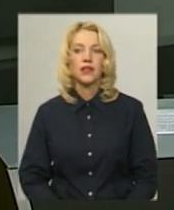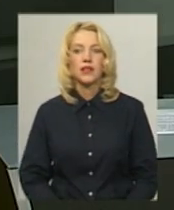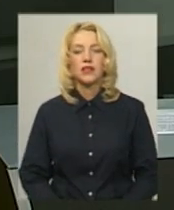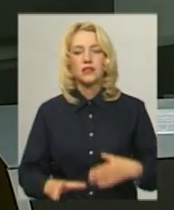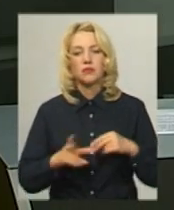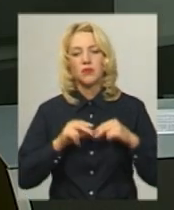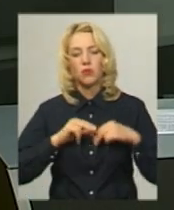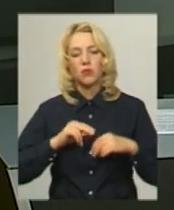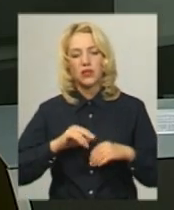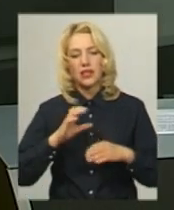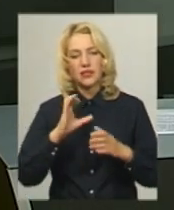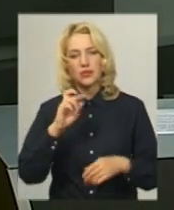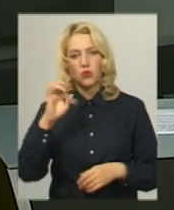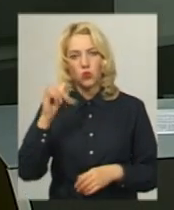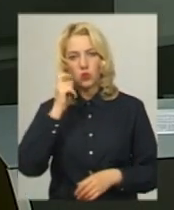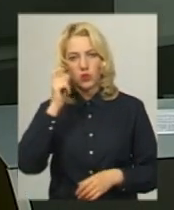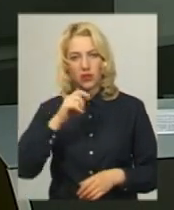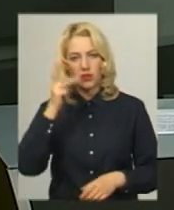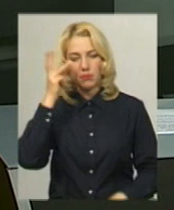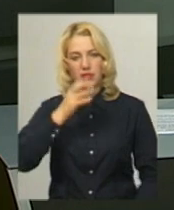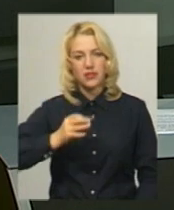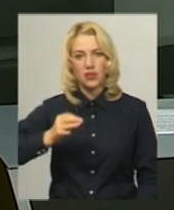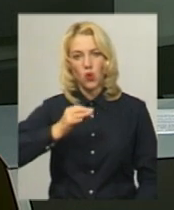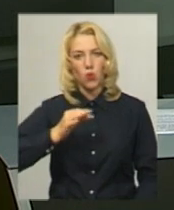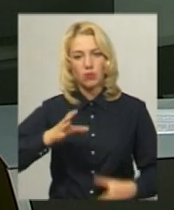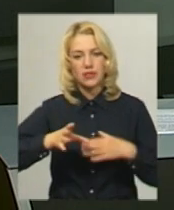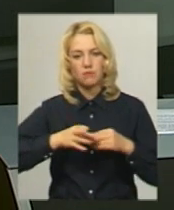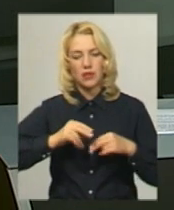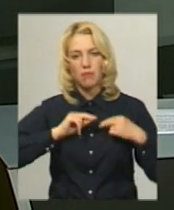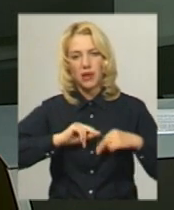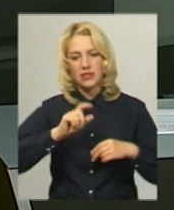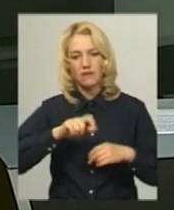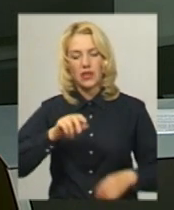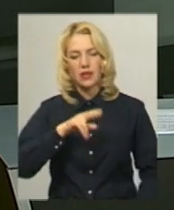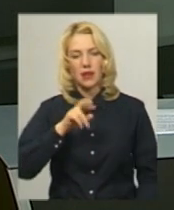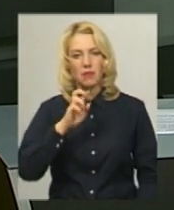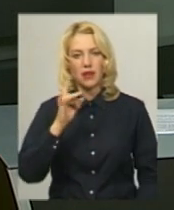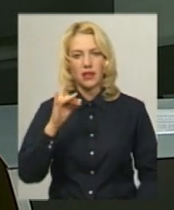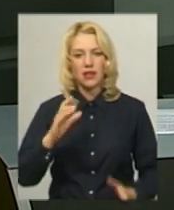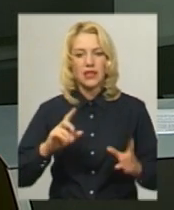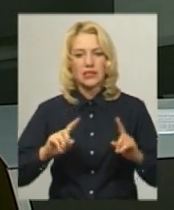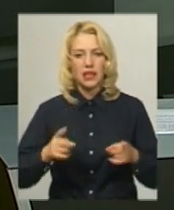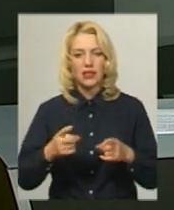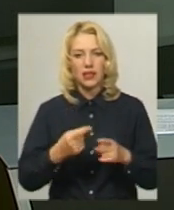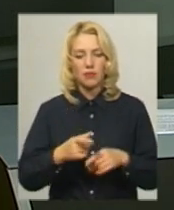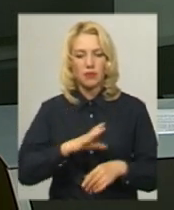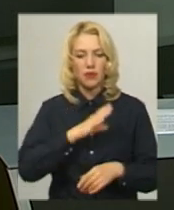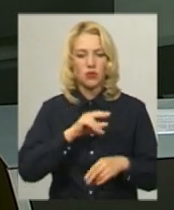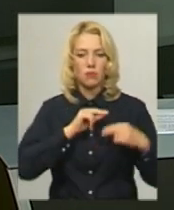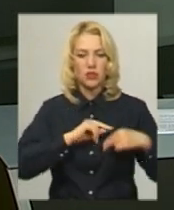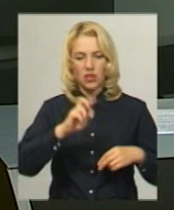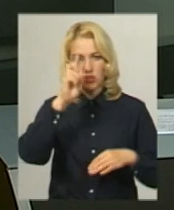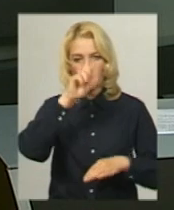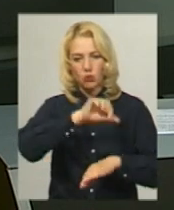Співробітниками Служби безпеки України у Хмельницькій області спільно з працівниками ДБР затримано колишнього працівника Державної